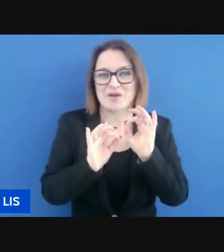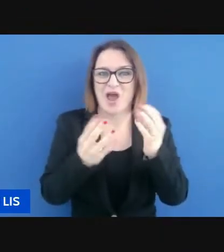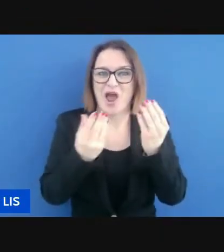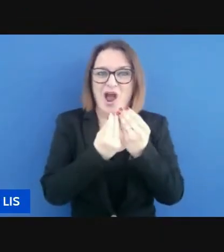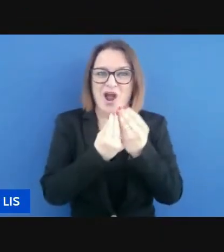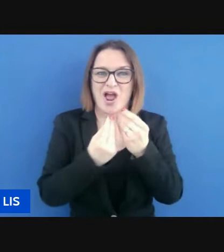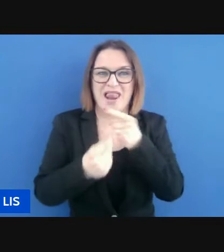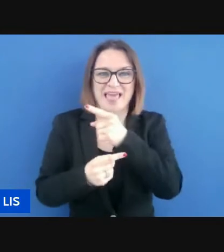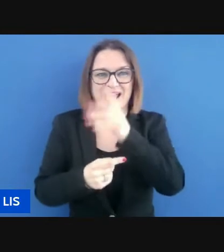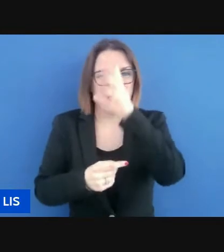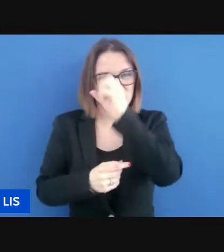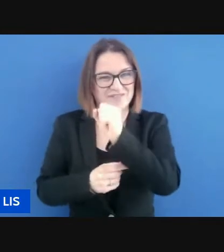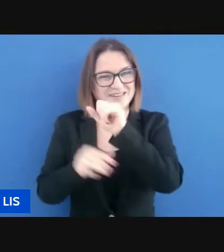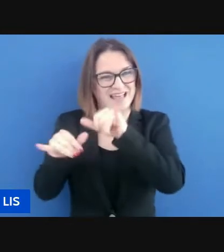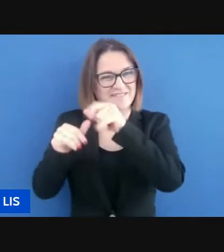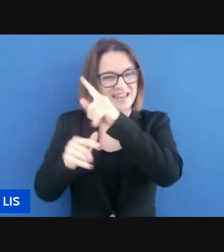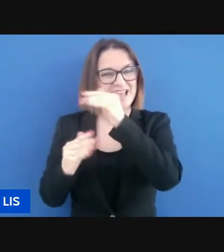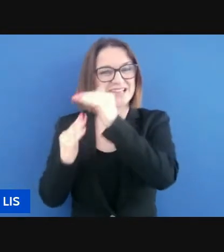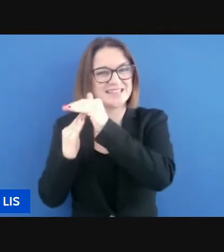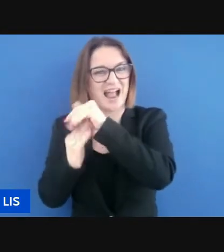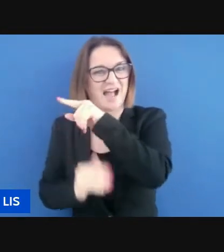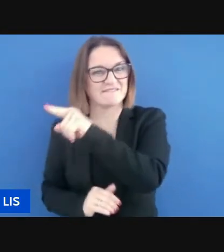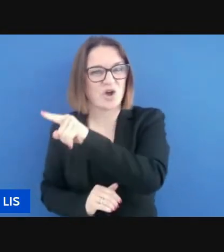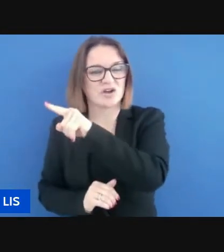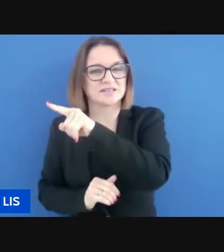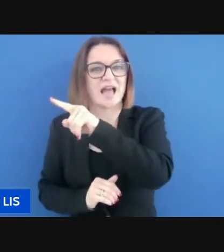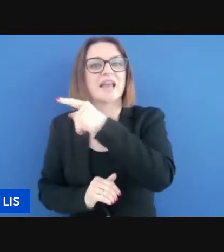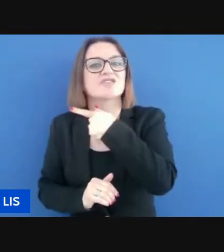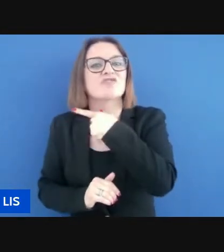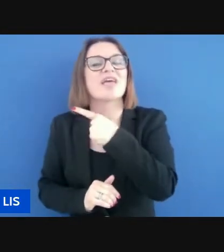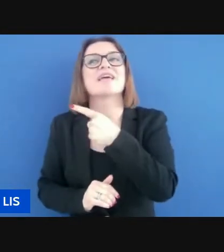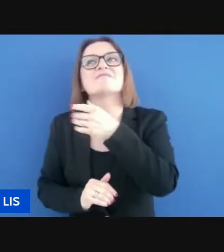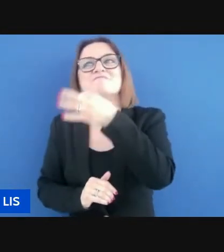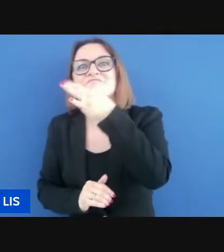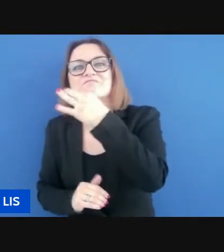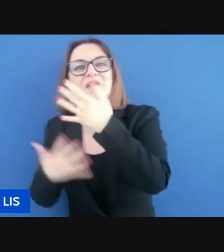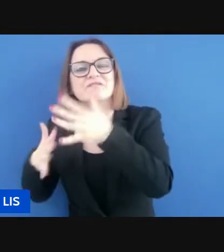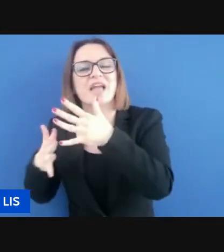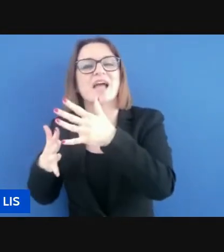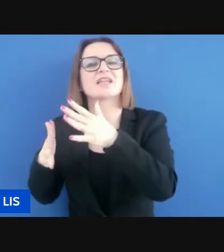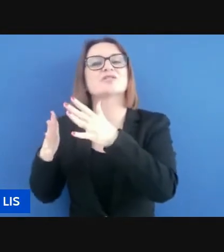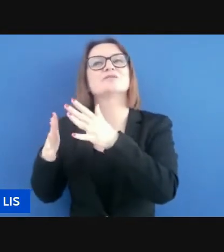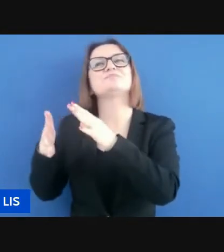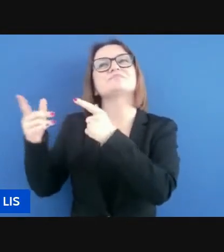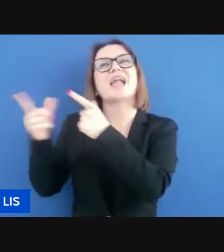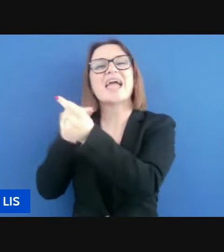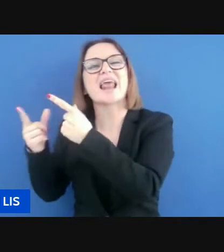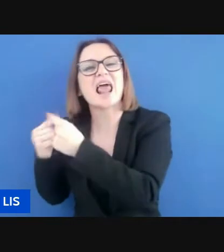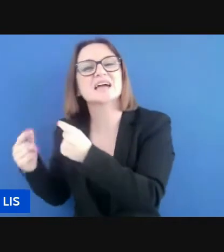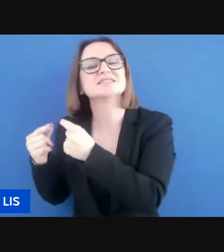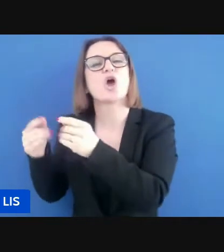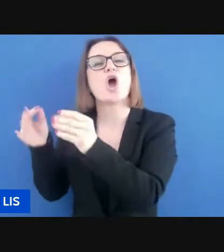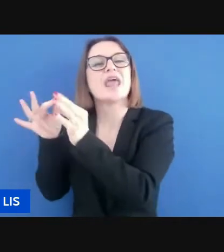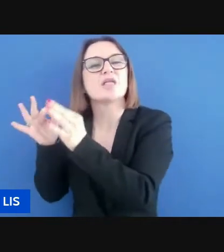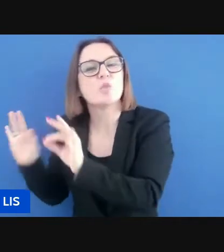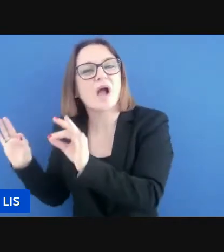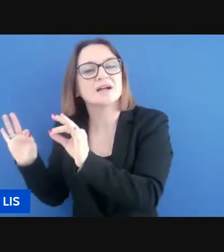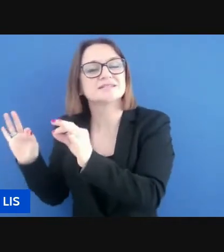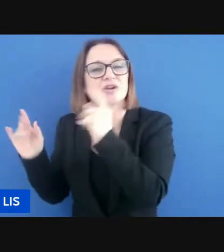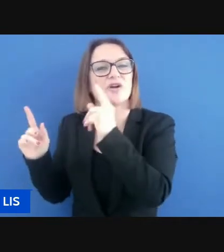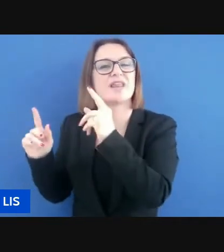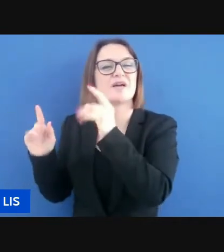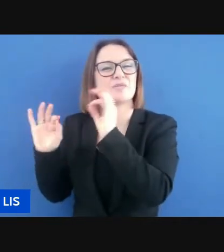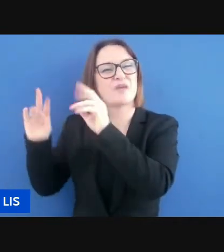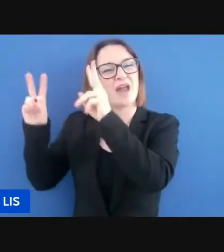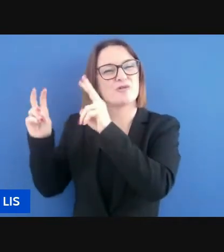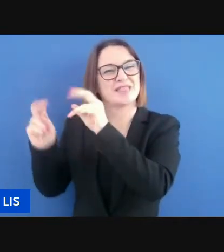dell'Università di Venezia che hanno fatto riferimento all'importanza della dimensione della relazione educativa e al tema dell'identità